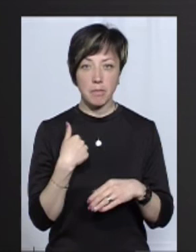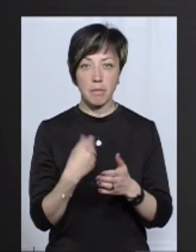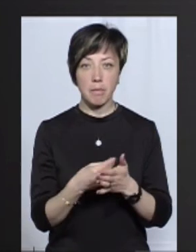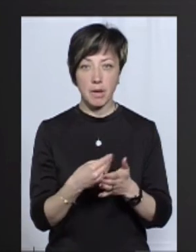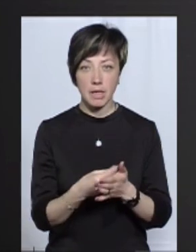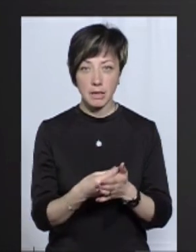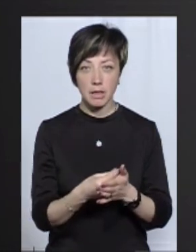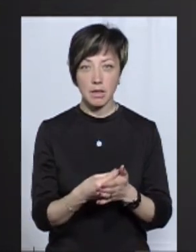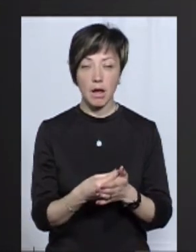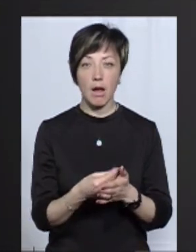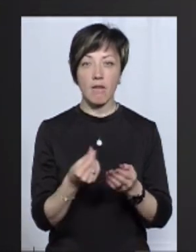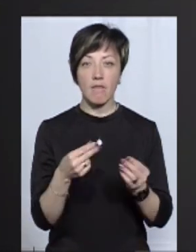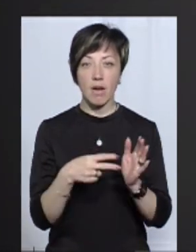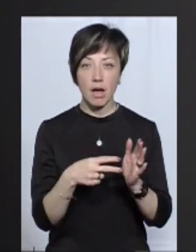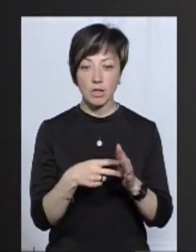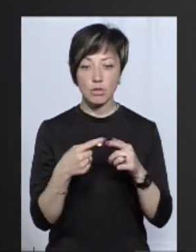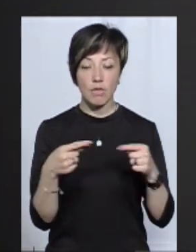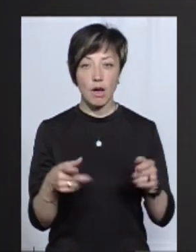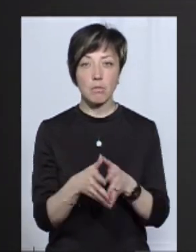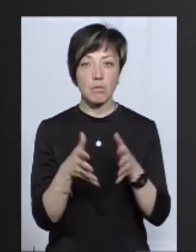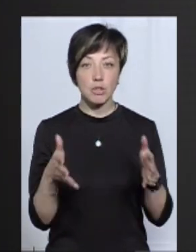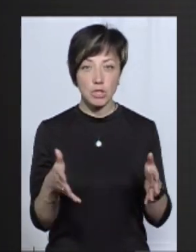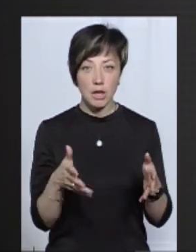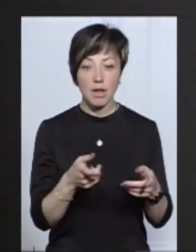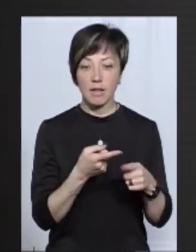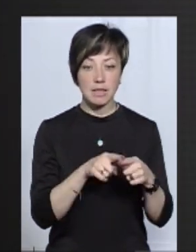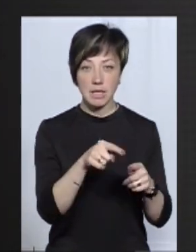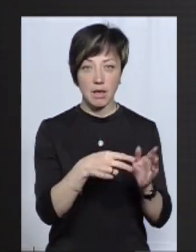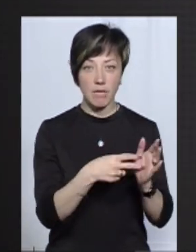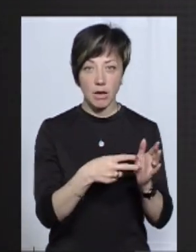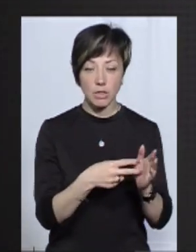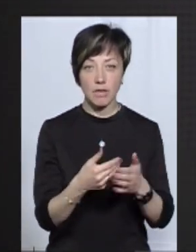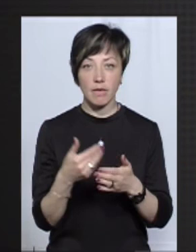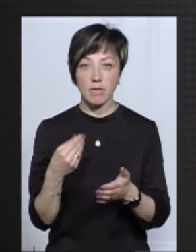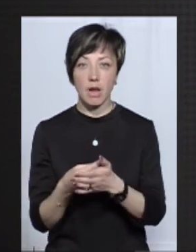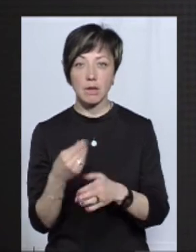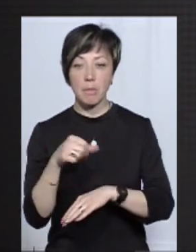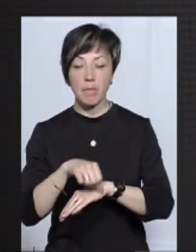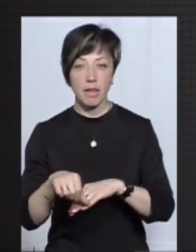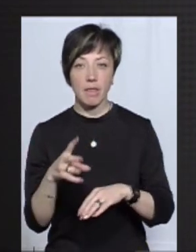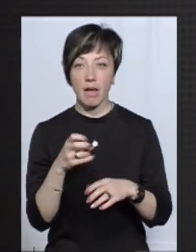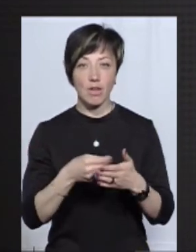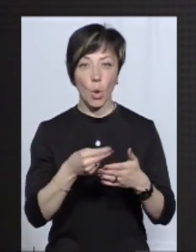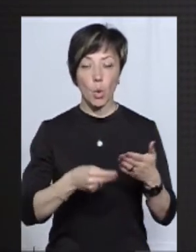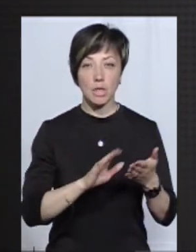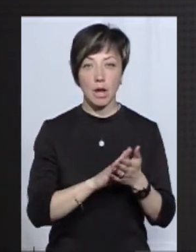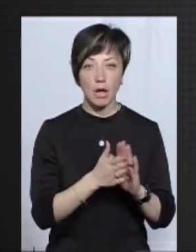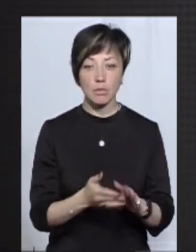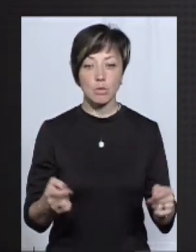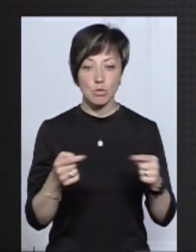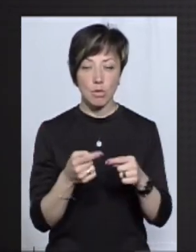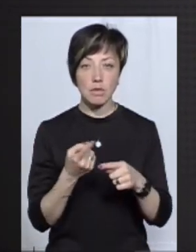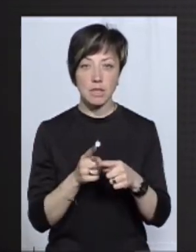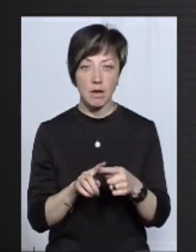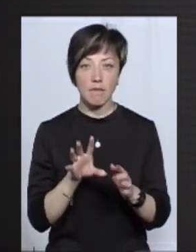товару більше. І ти змушений розмитнювати не від цієї вартості, а від вартості митної, тобто не від контрактної. І, безумовно, це